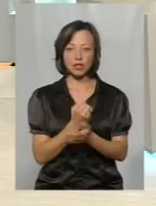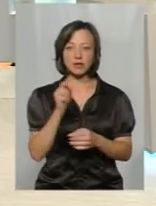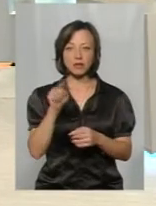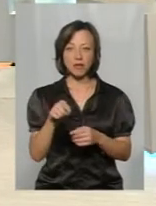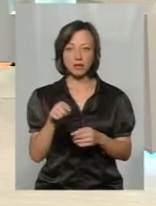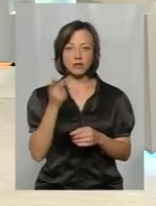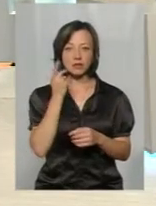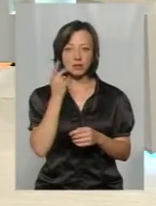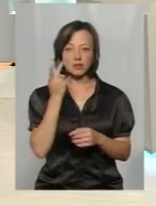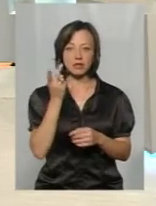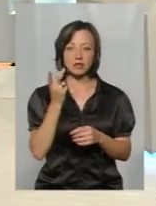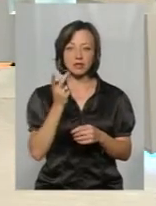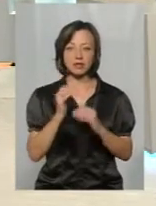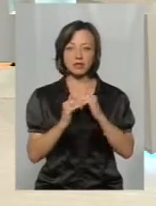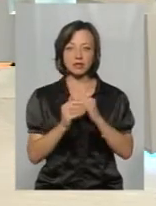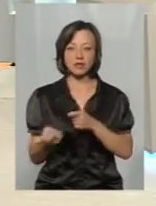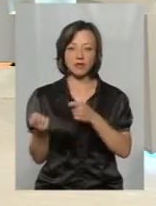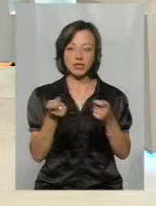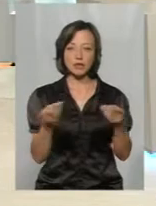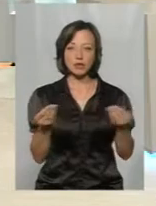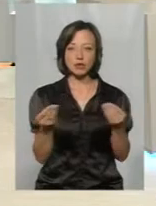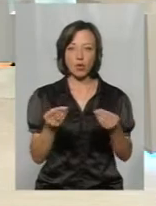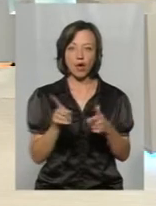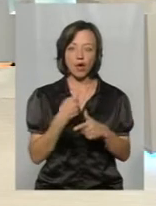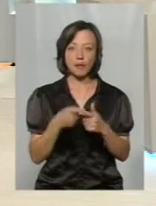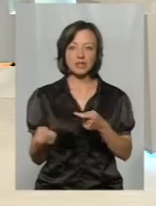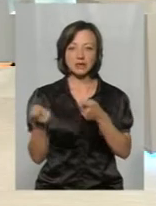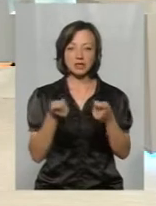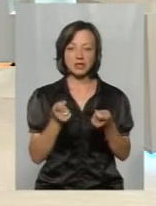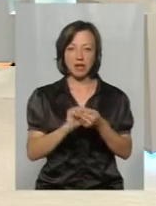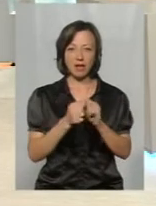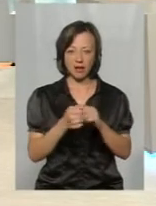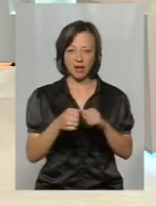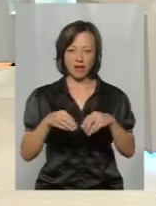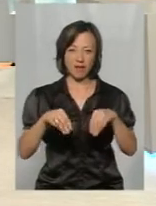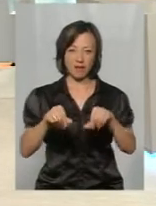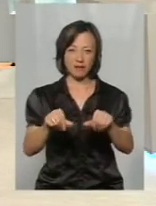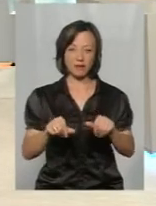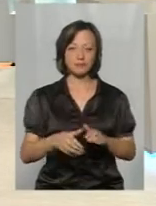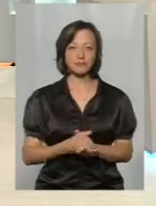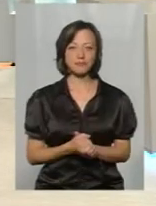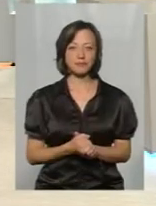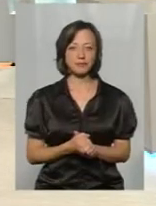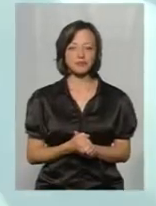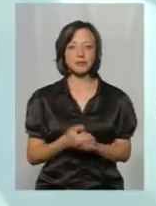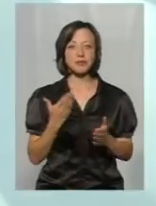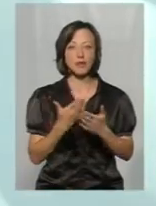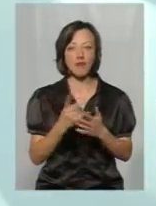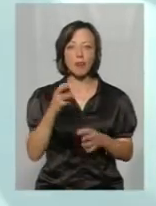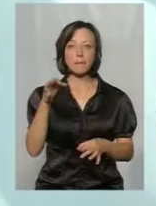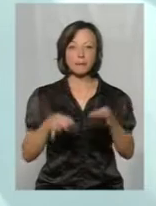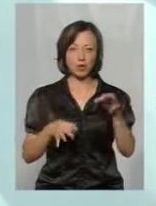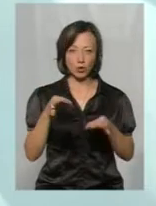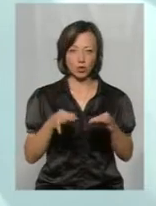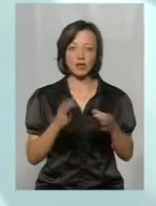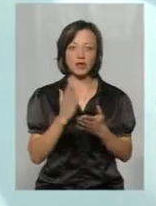що там, як правило, завжди завозний пісок або завозний гравій, а от на природі